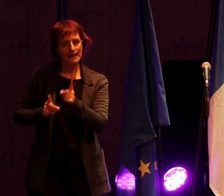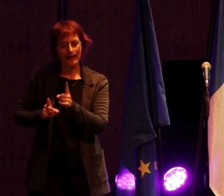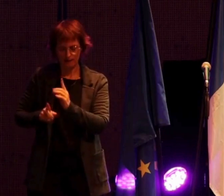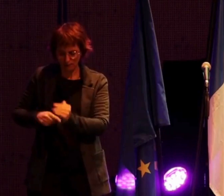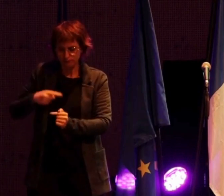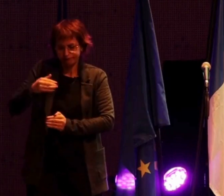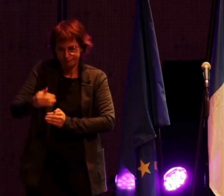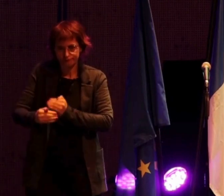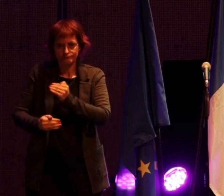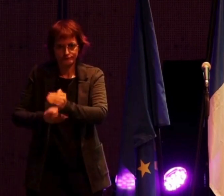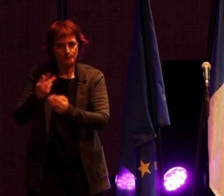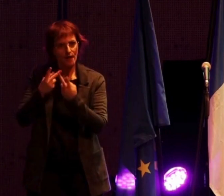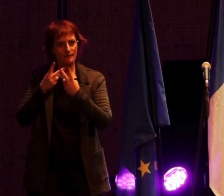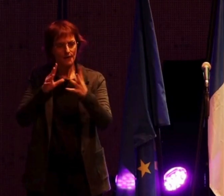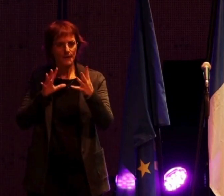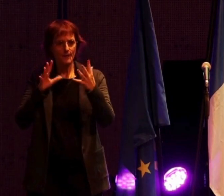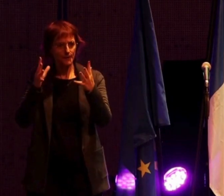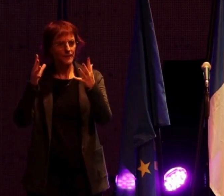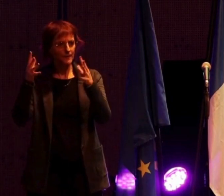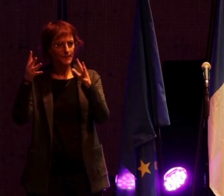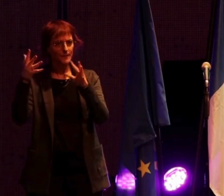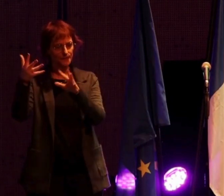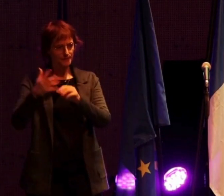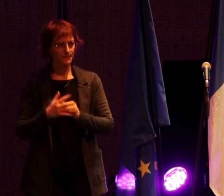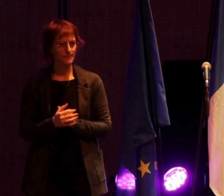'édifice. Chaque équipe a conforté notre ville.